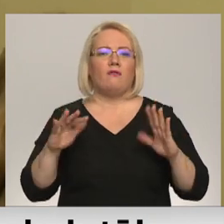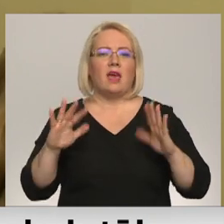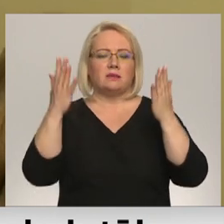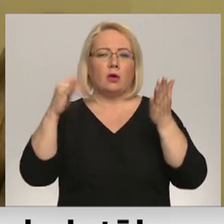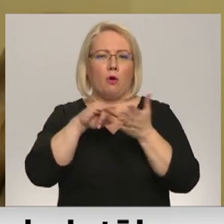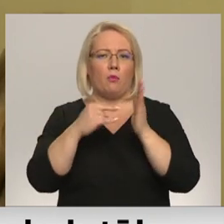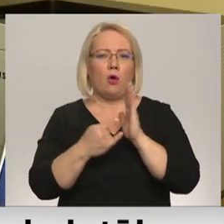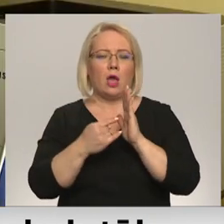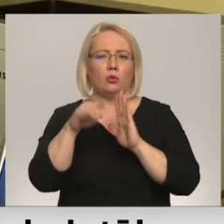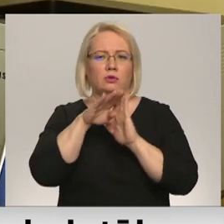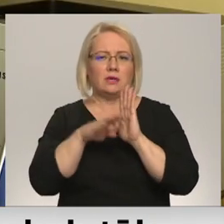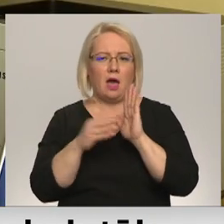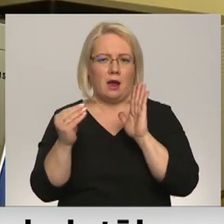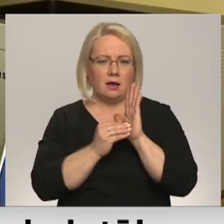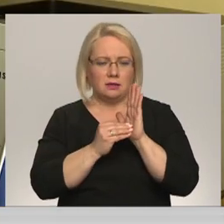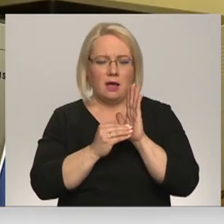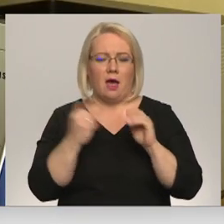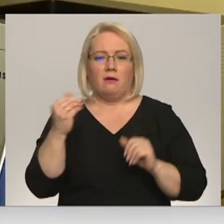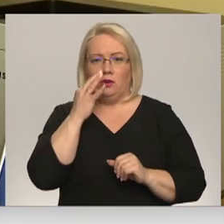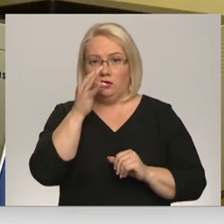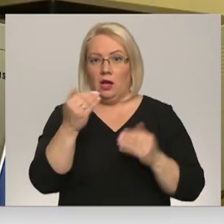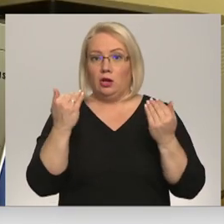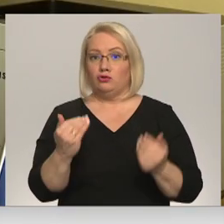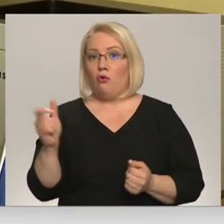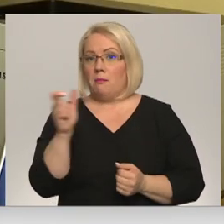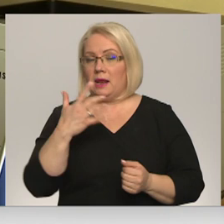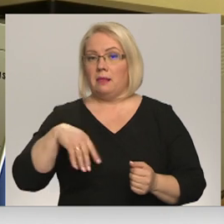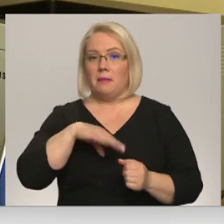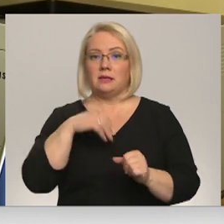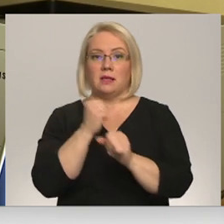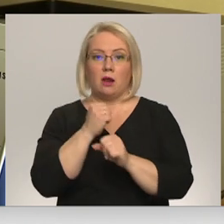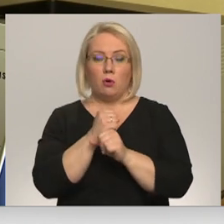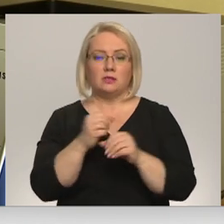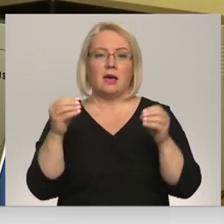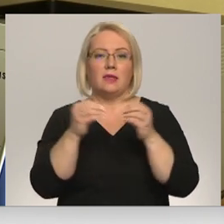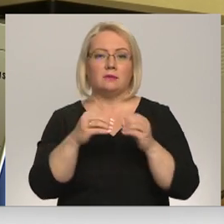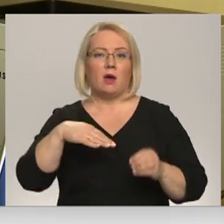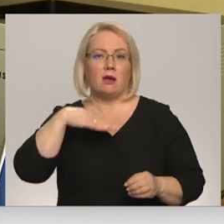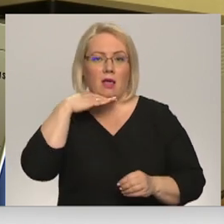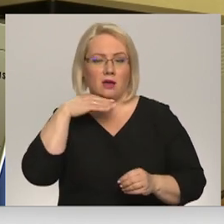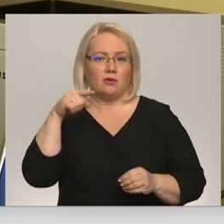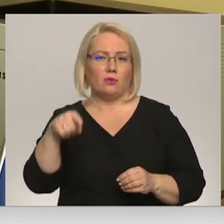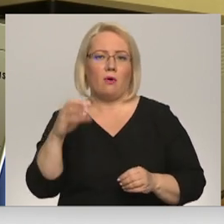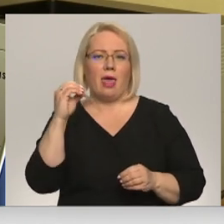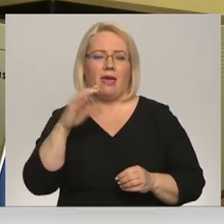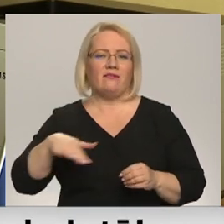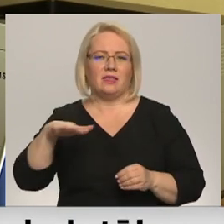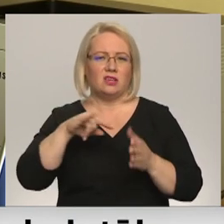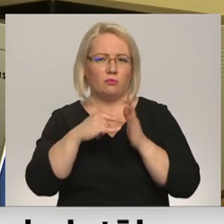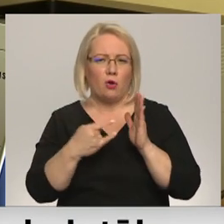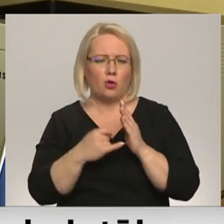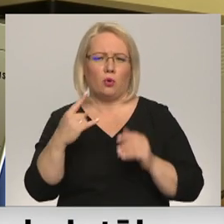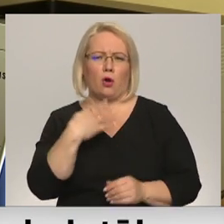projektu sarakstā. Arī šobrēd mēs darbojamies ar 10. klasē etvīningu projektā, kur ir īsaistētis gan